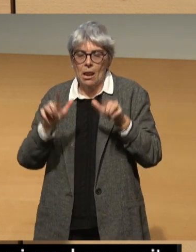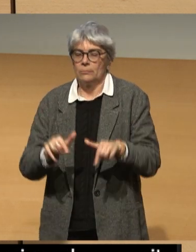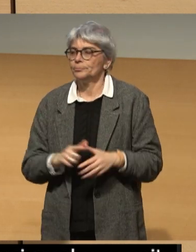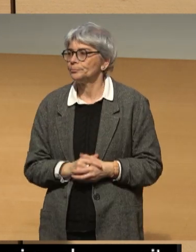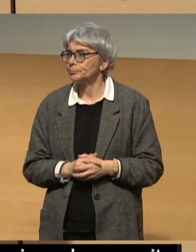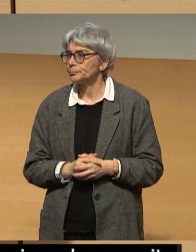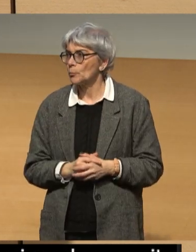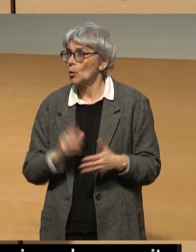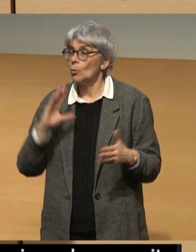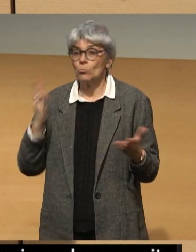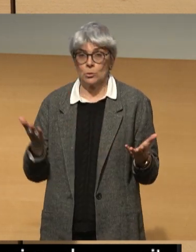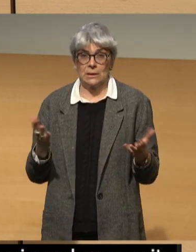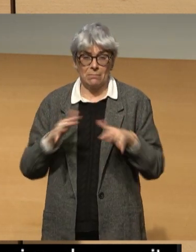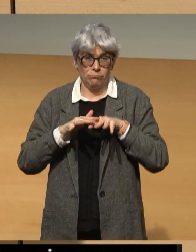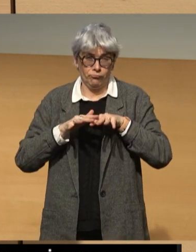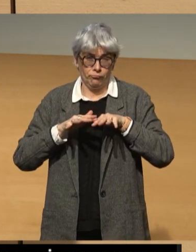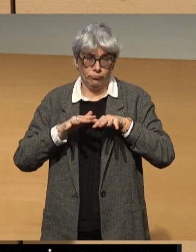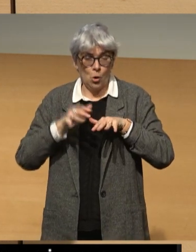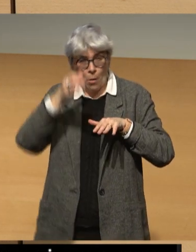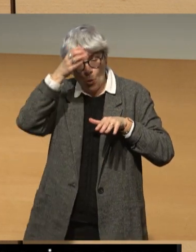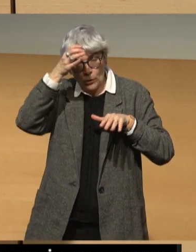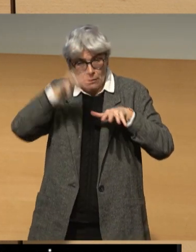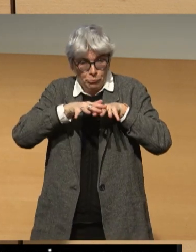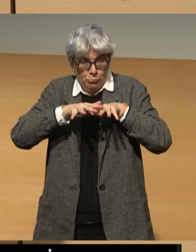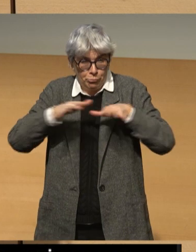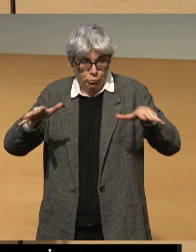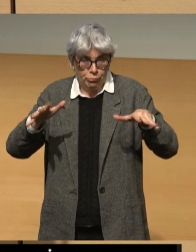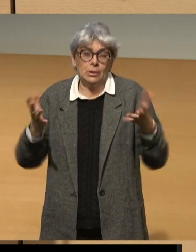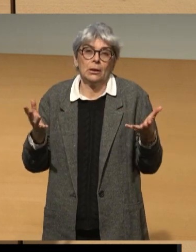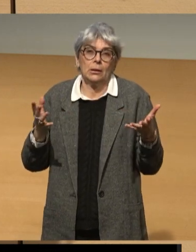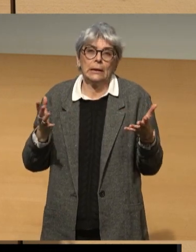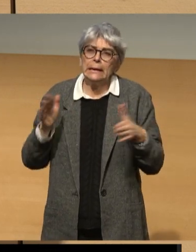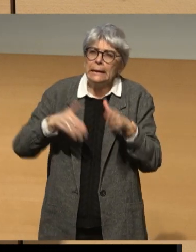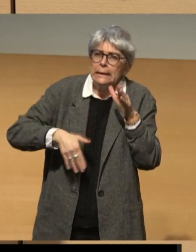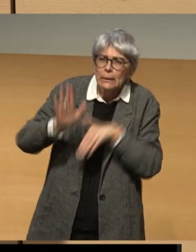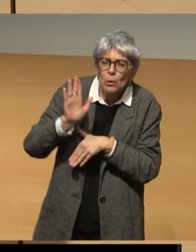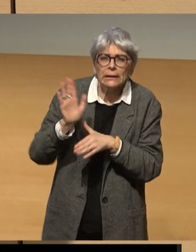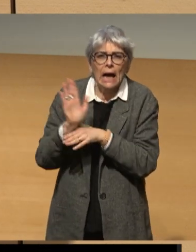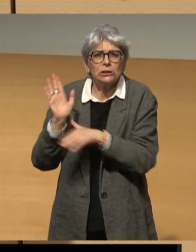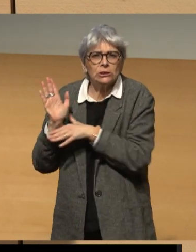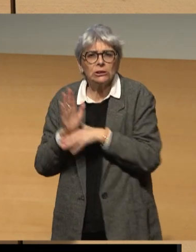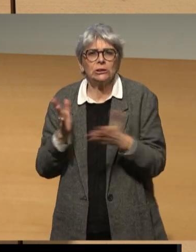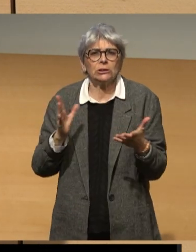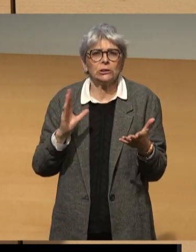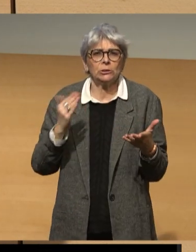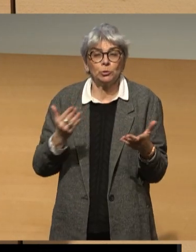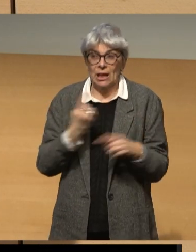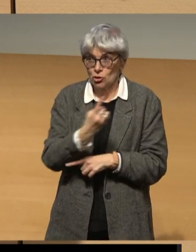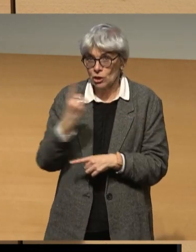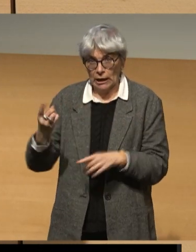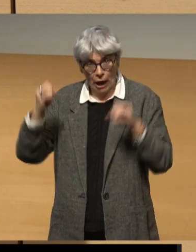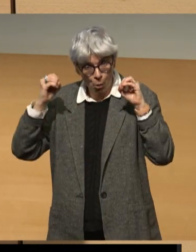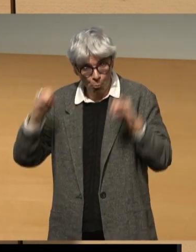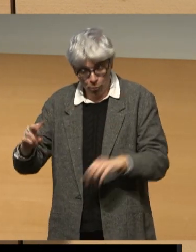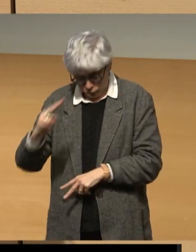pour favoriser une diffusion de la connaissance, pour partager des témoignages, donnant l'opportunité à chacun de